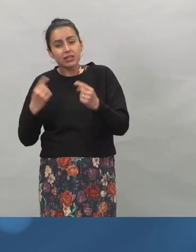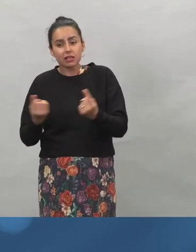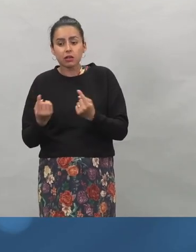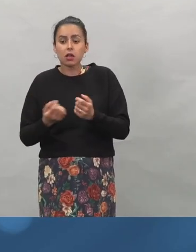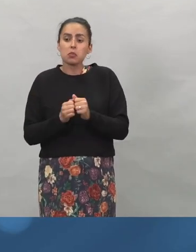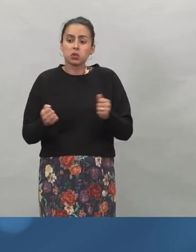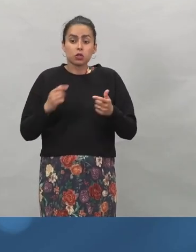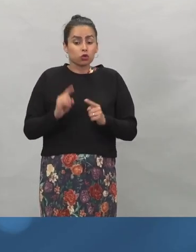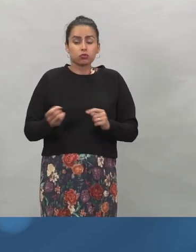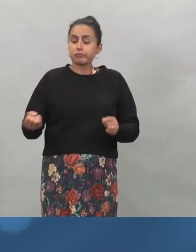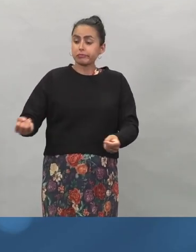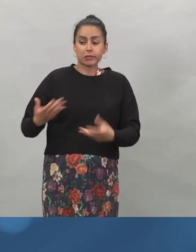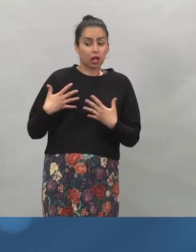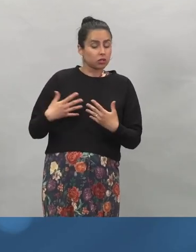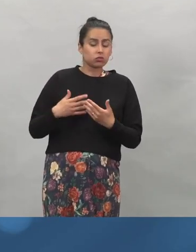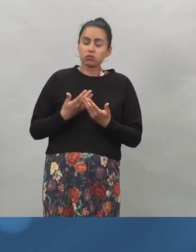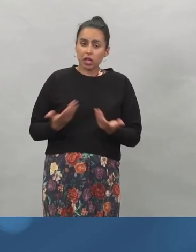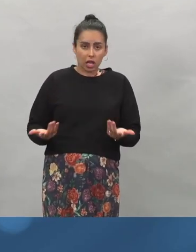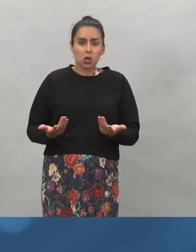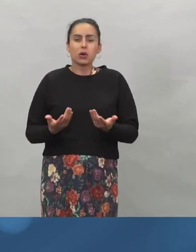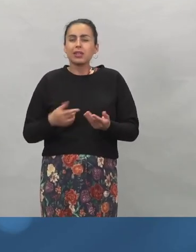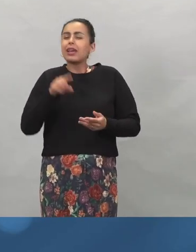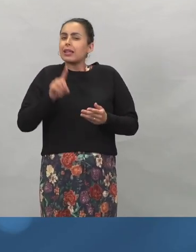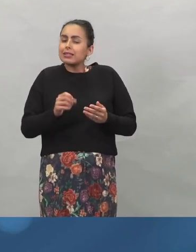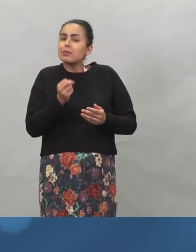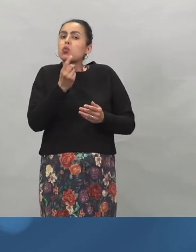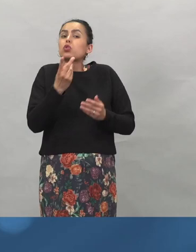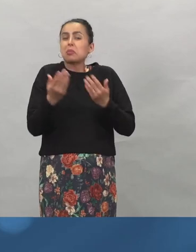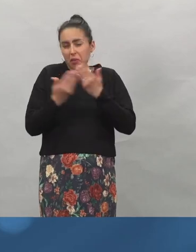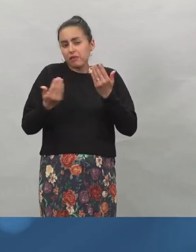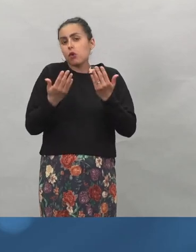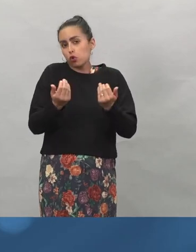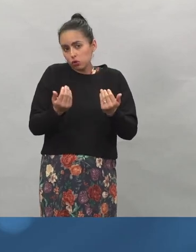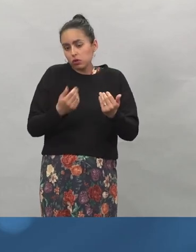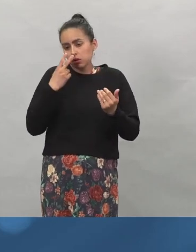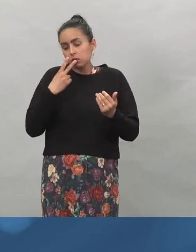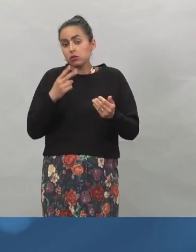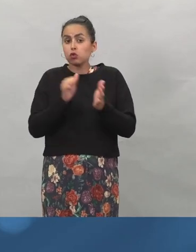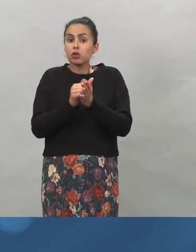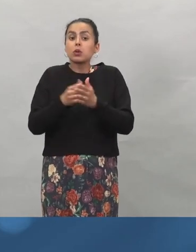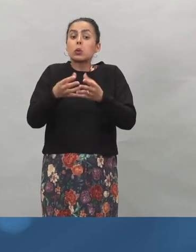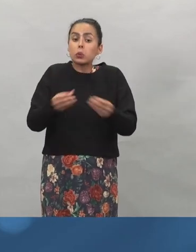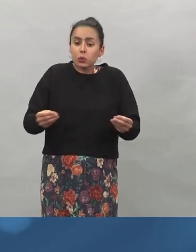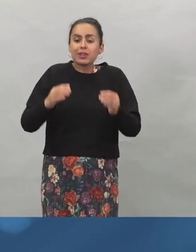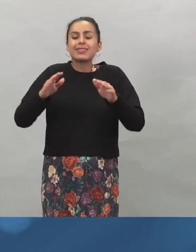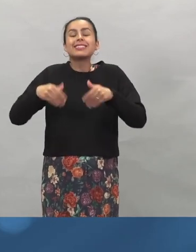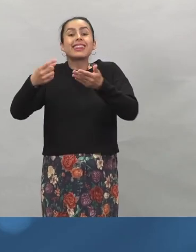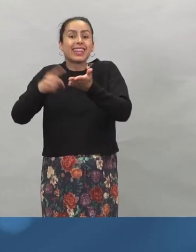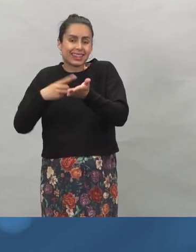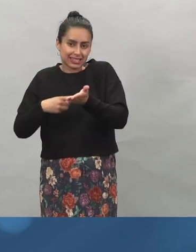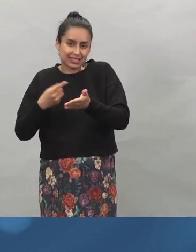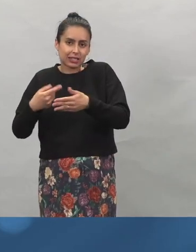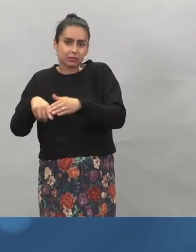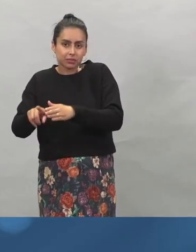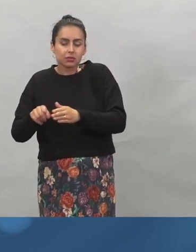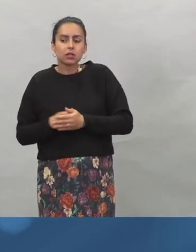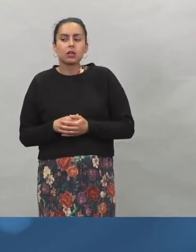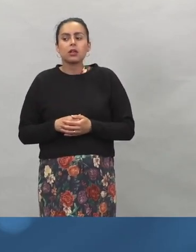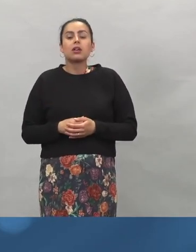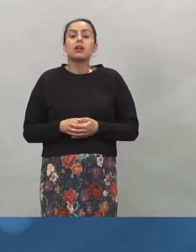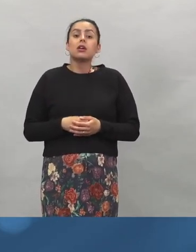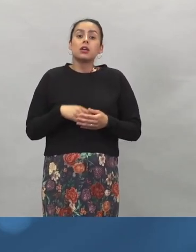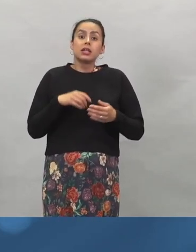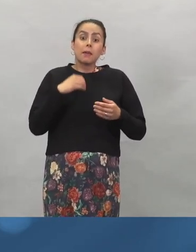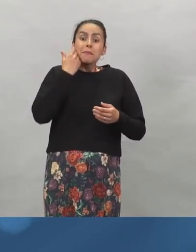mitään altistuksia, niin ensiksi muutaman päivän odotus ja vasta sitten testii. Ja tietysti sillä aikaa sitten noudatetaan